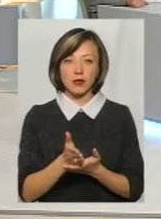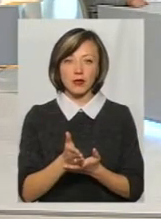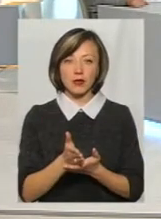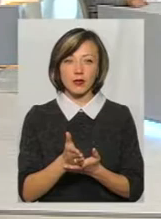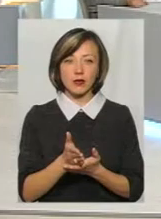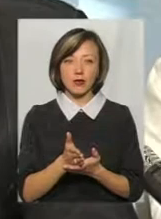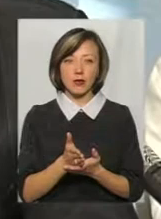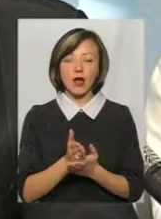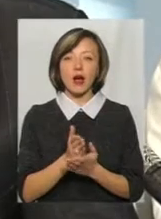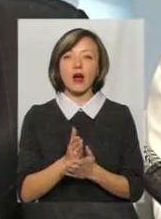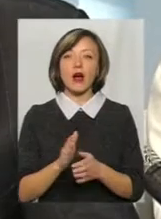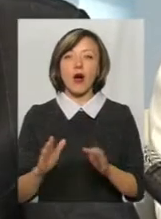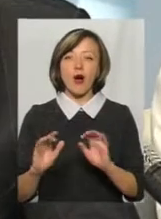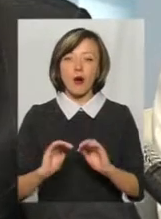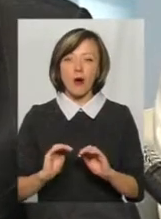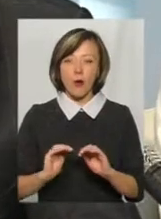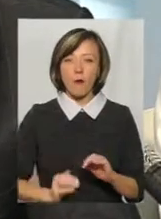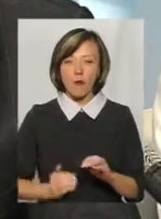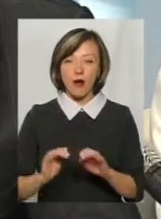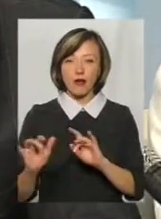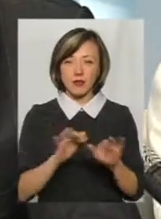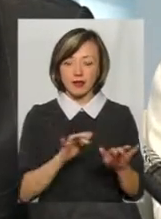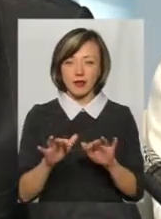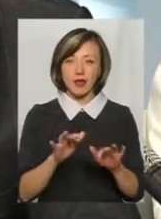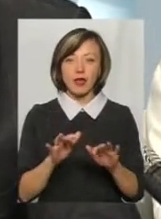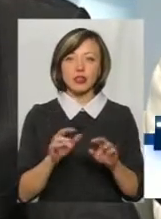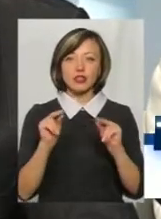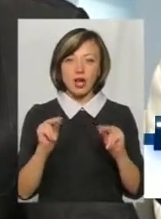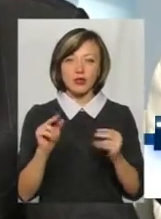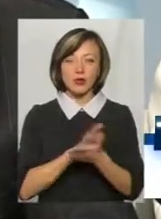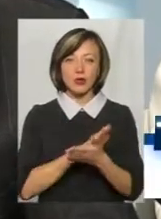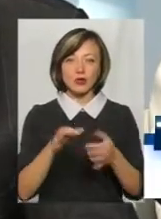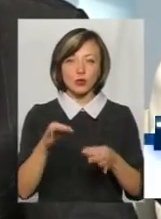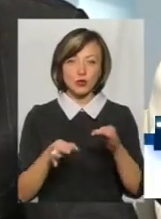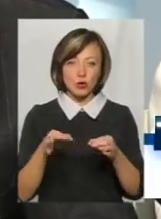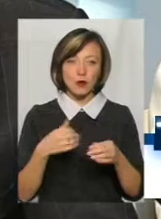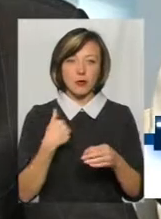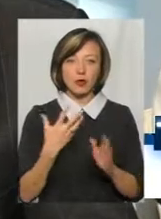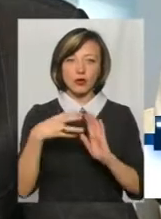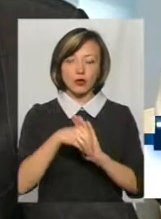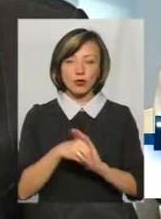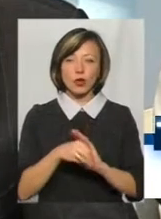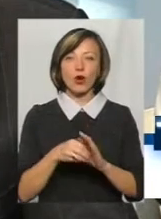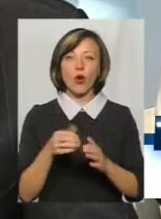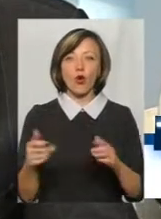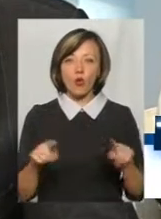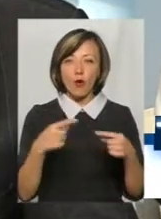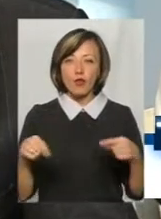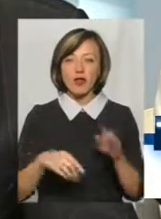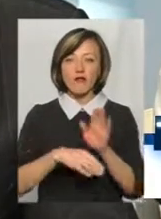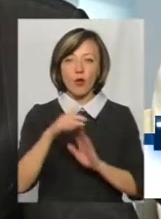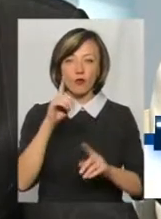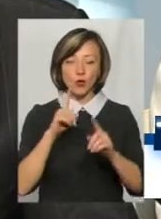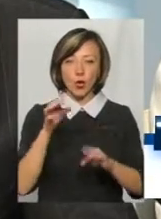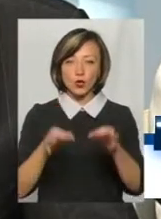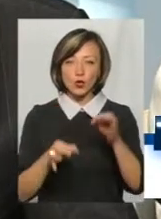«Чесно фільтруй суд». І ми були безпосередньо долучені до оновлення Верховного суду. Ми в кожній області спостерігали,